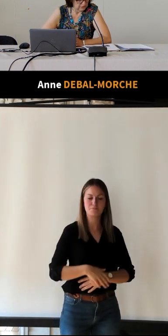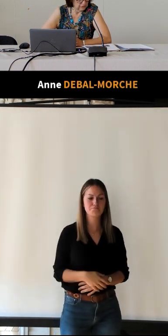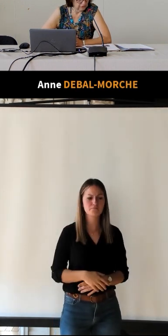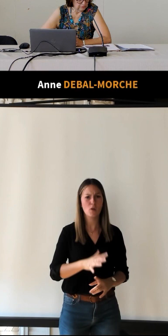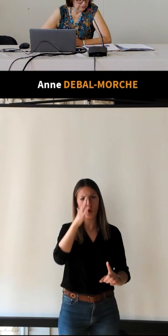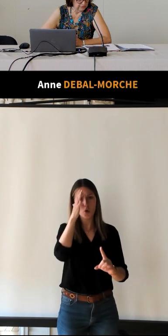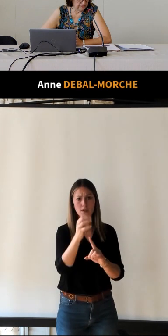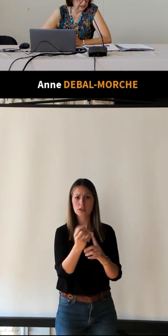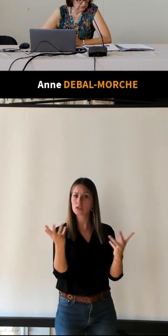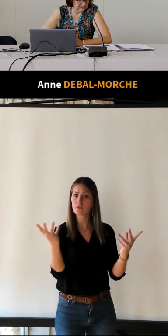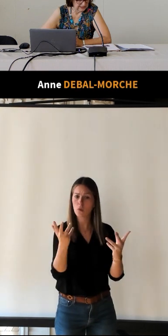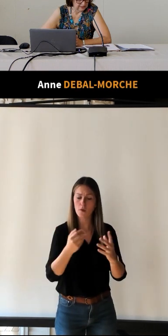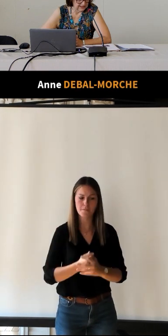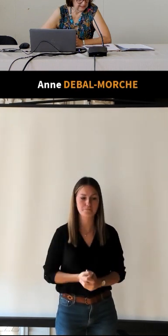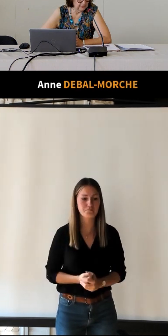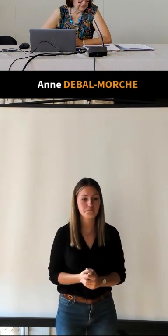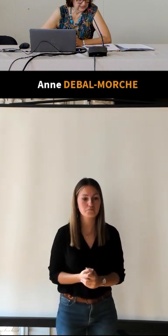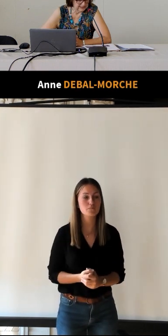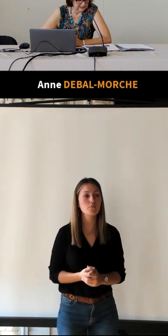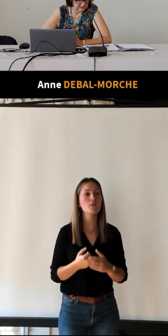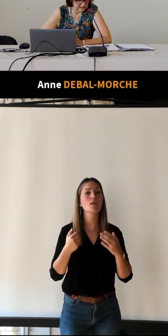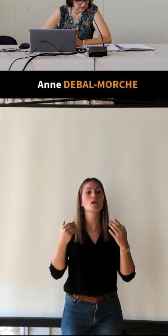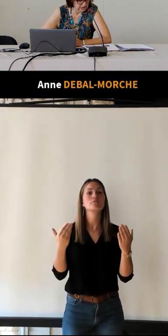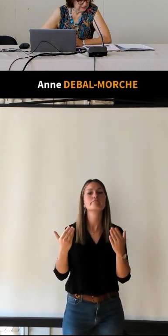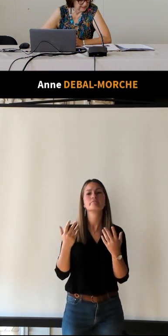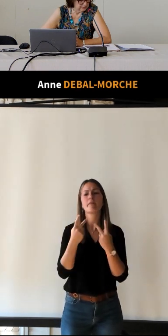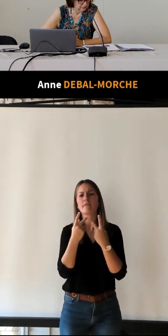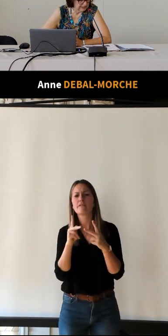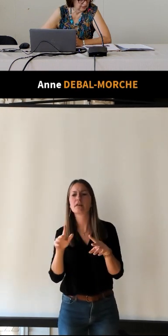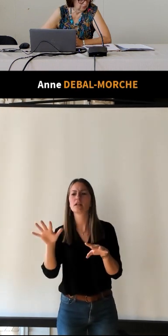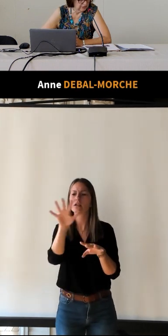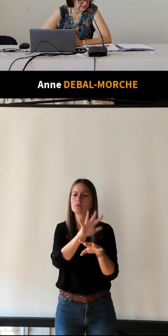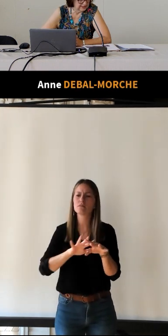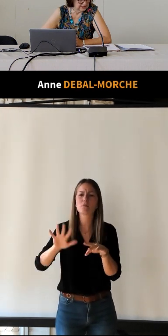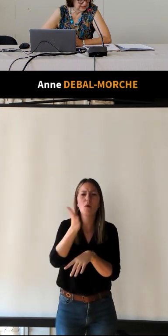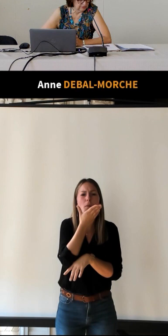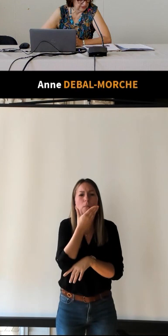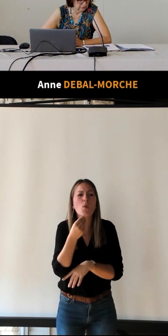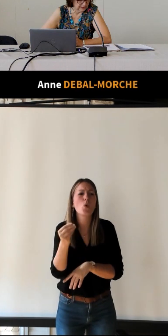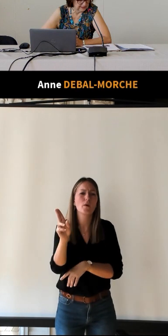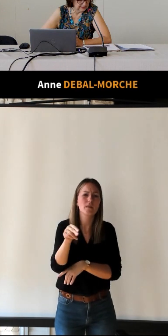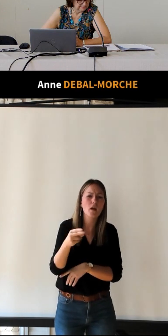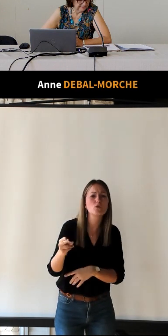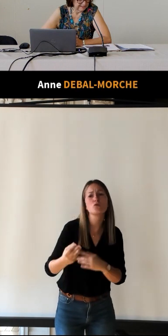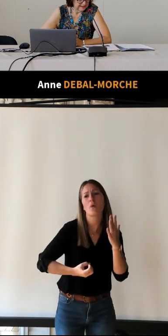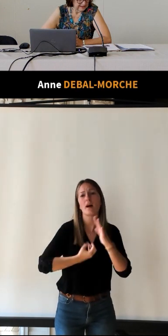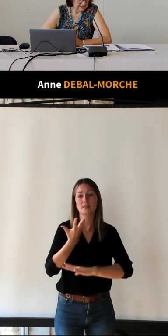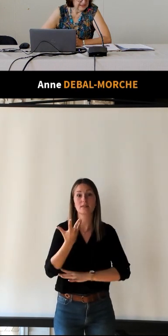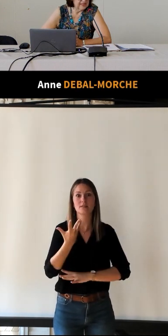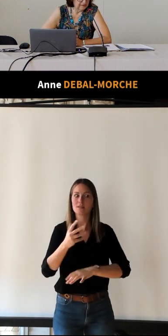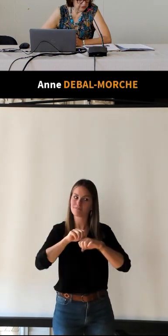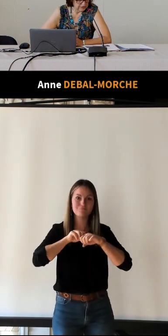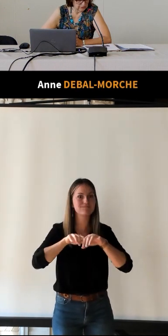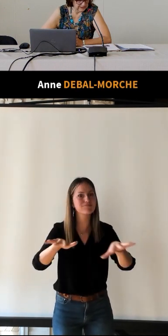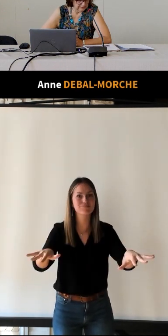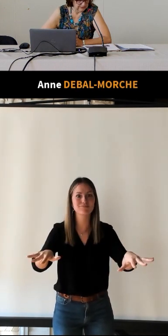? Dans le but de faire connaître les beautés et les richesses naturelles ou artistiques de la Touraine. Il